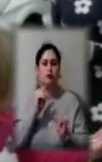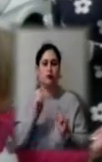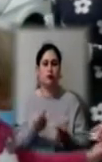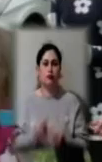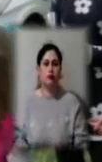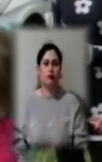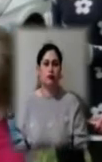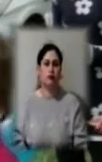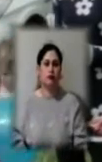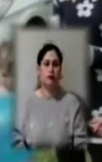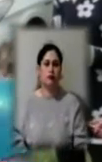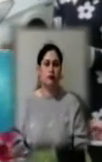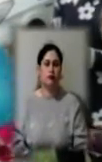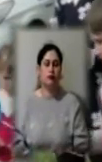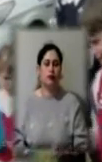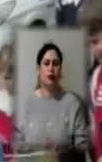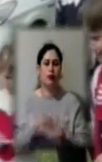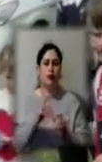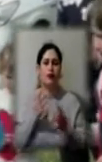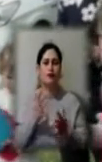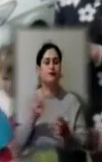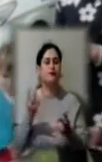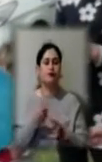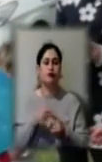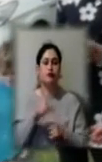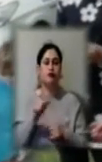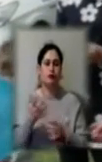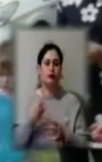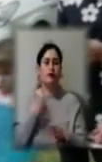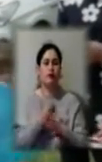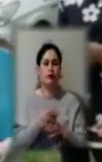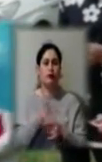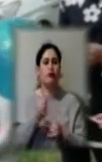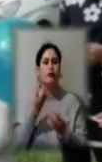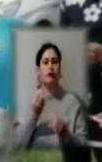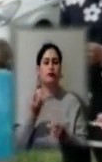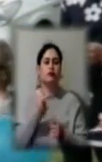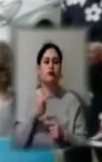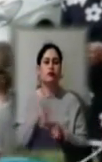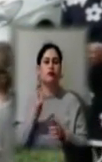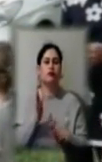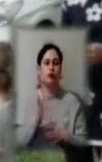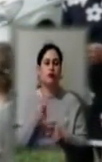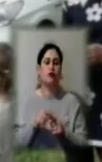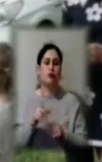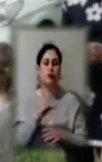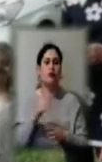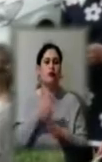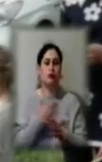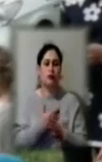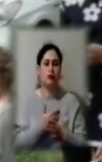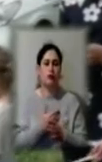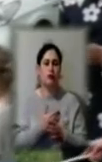Це не тільки потрібно тим людям, яким ми допомагаємо, а ще й потрібно тим, хто до